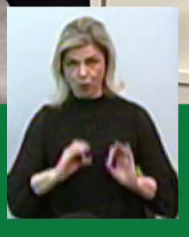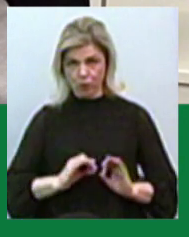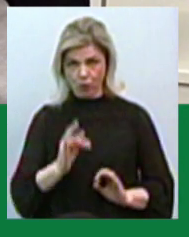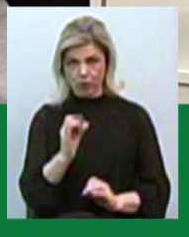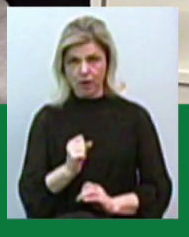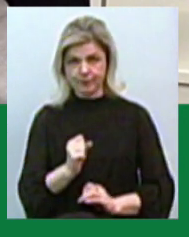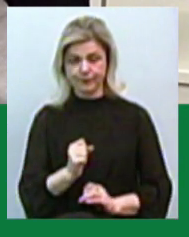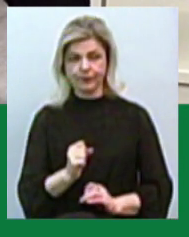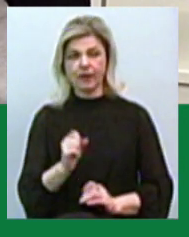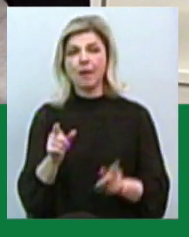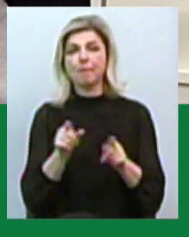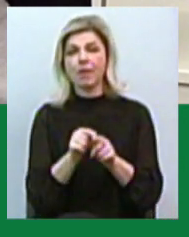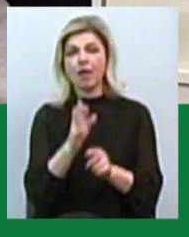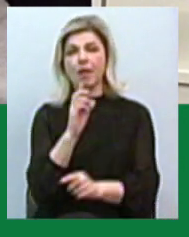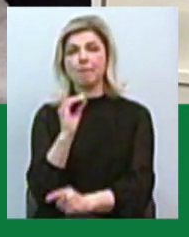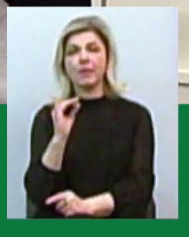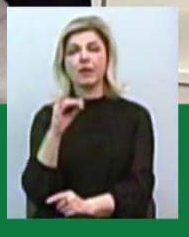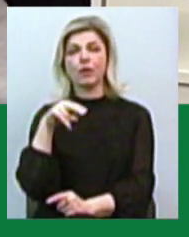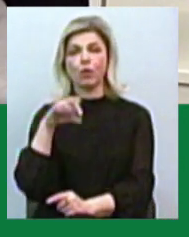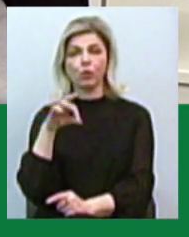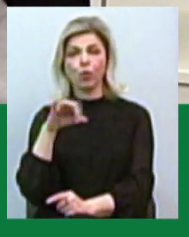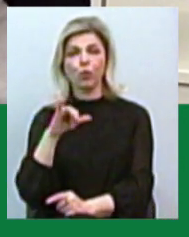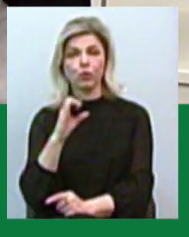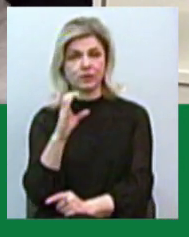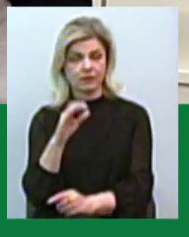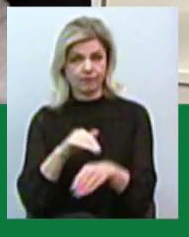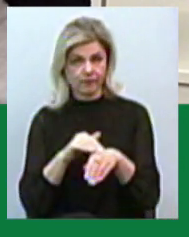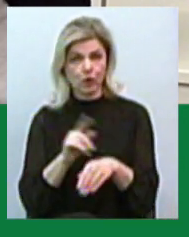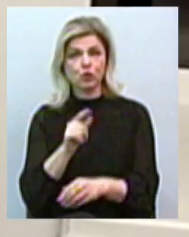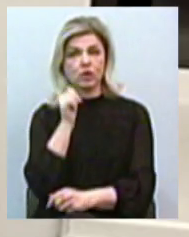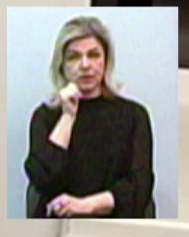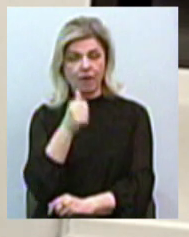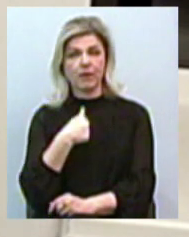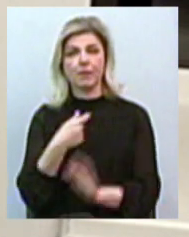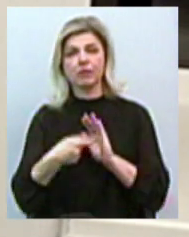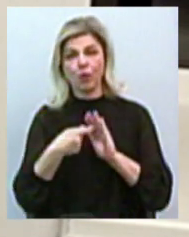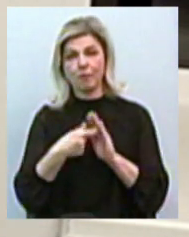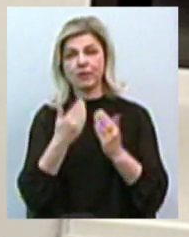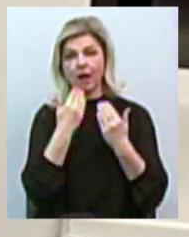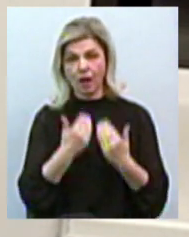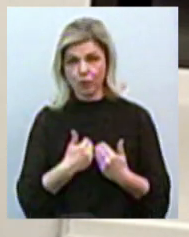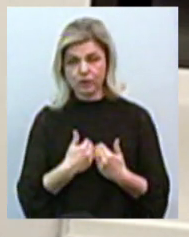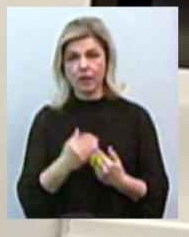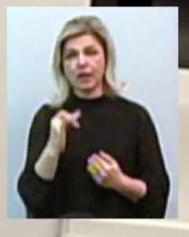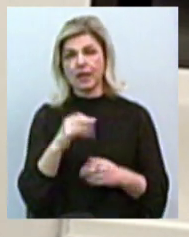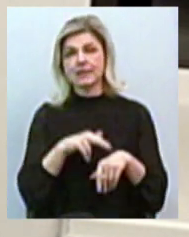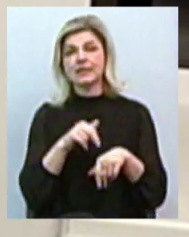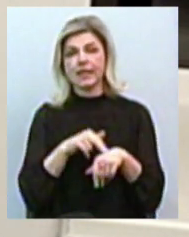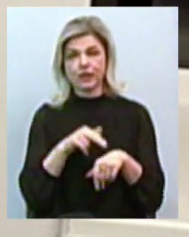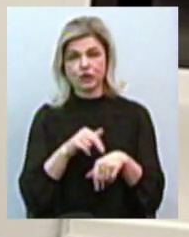Домовленість була із Білоусом. Значить, що завтра мене допитають слідчі